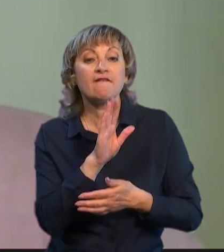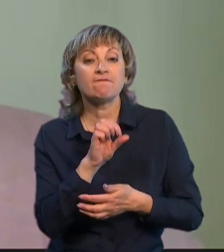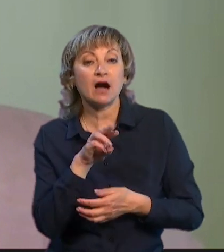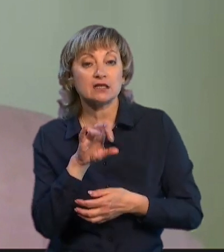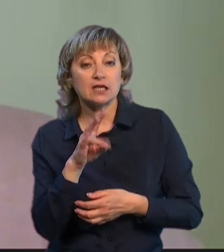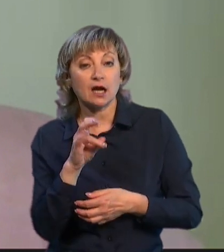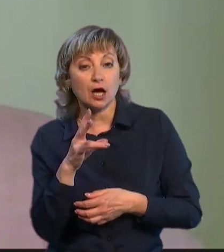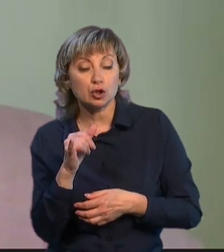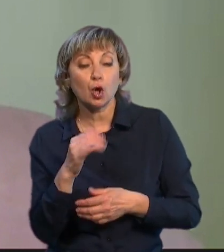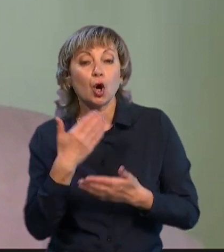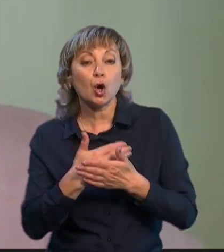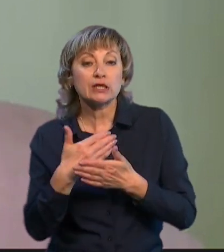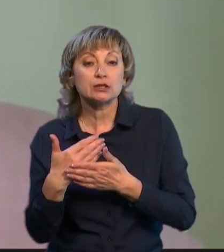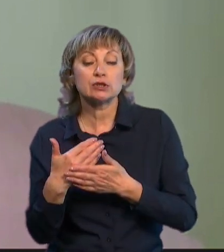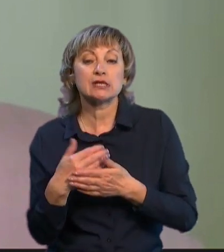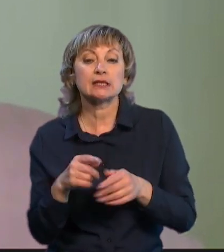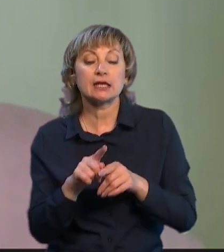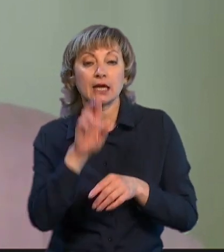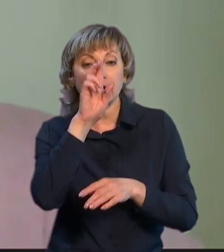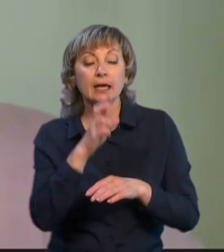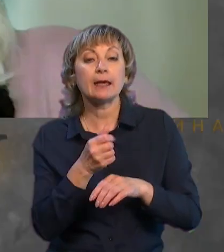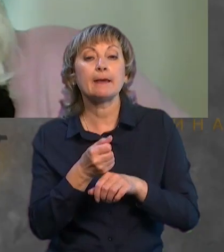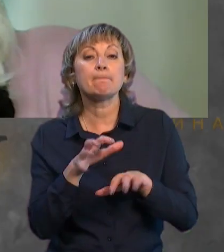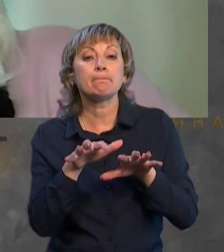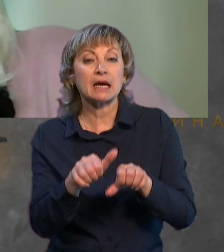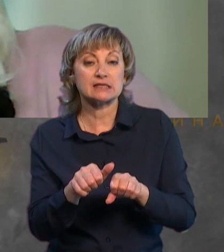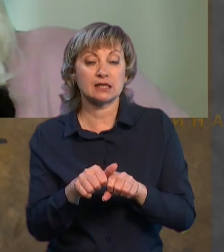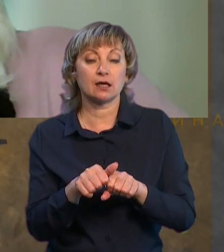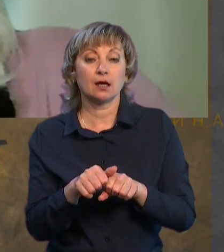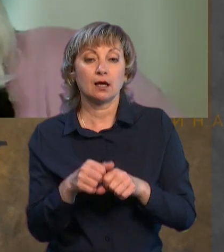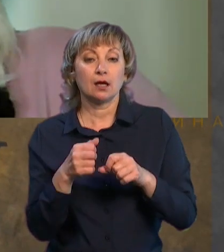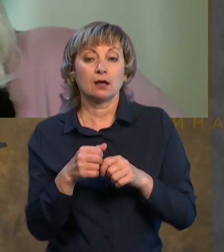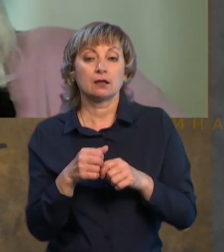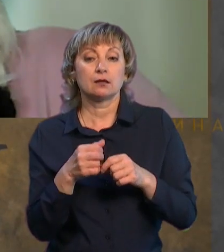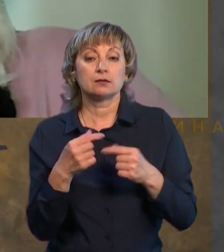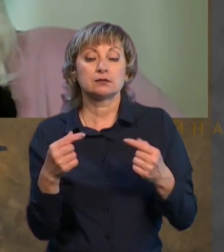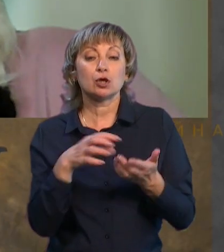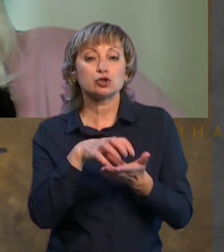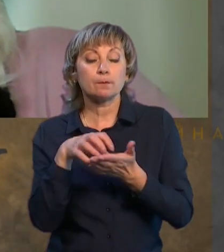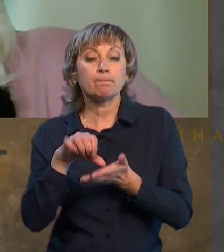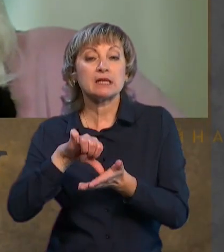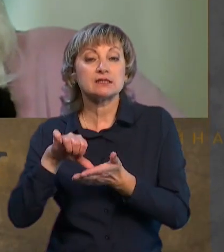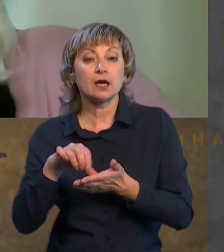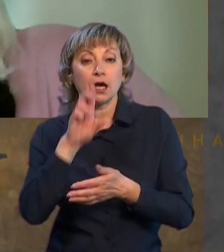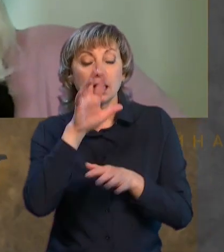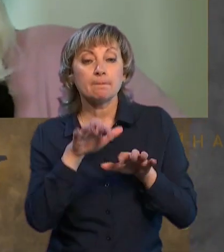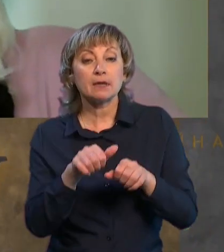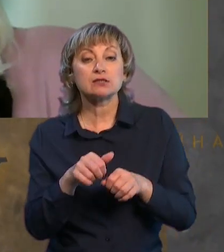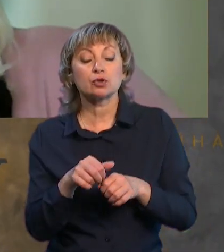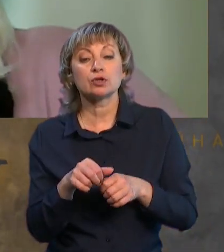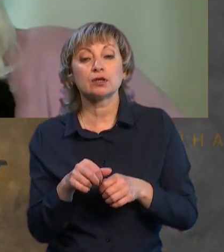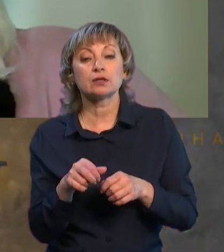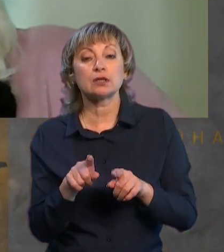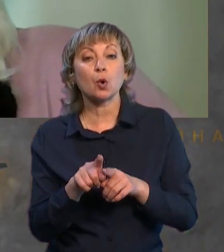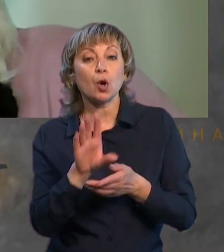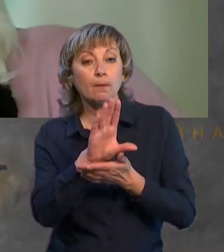орієнтується саме на ось такі імперських різних суб'єктів, представників імперської саме такої